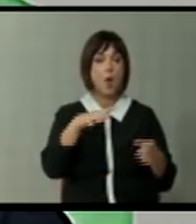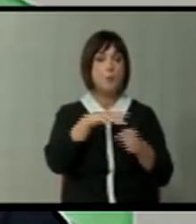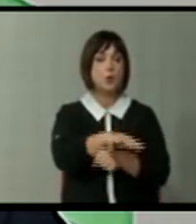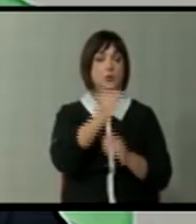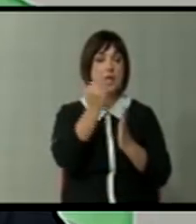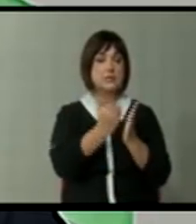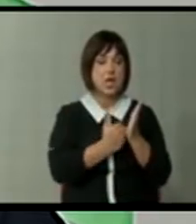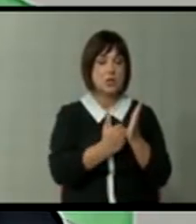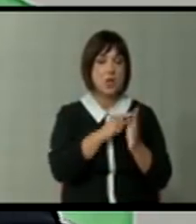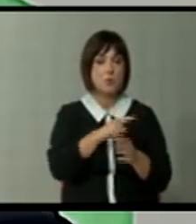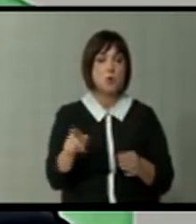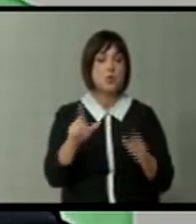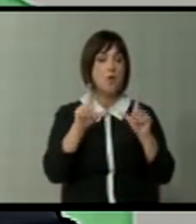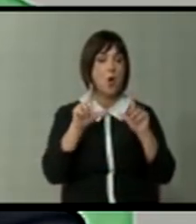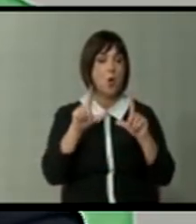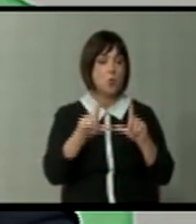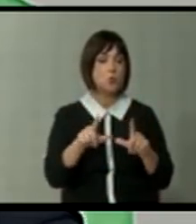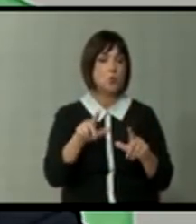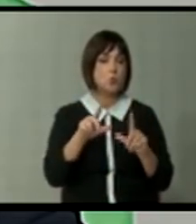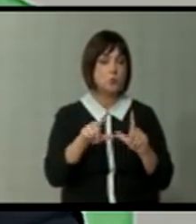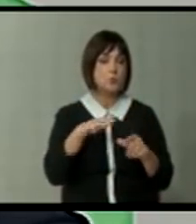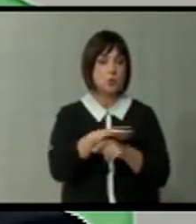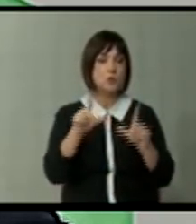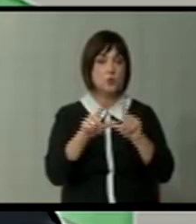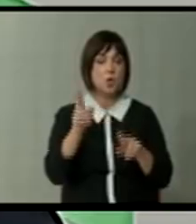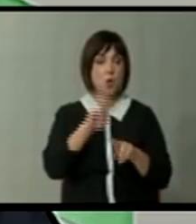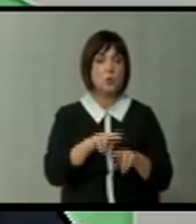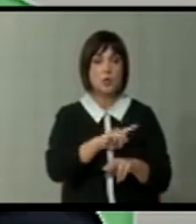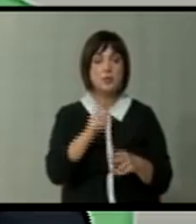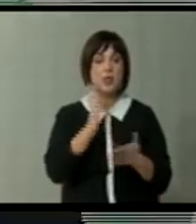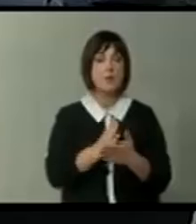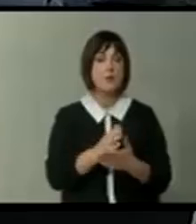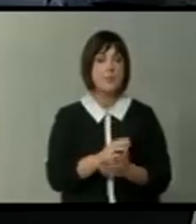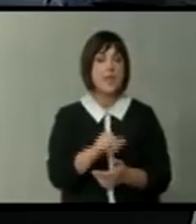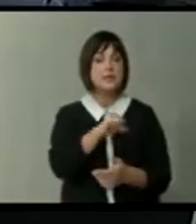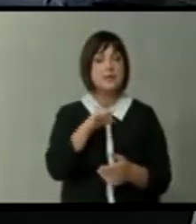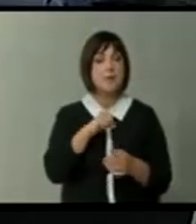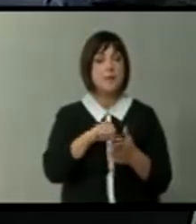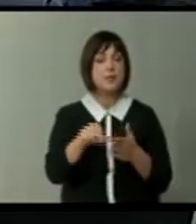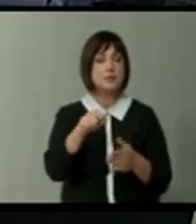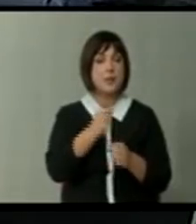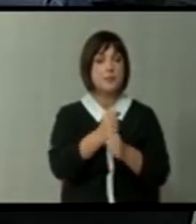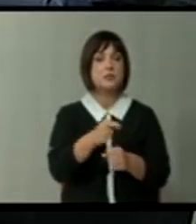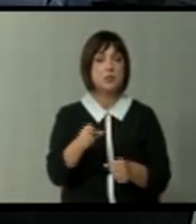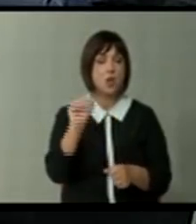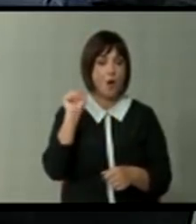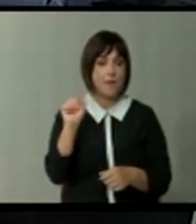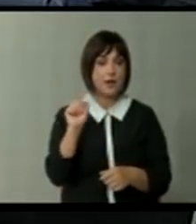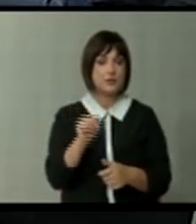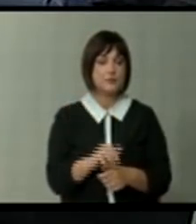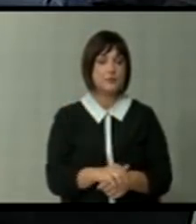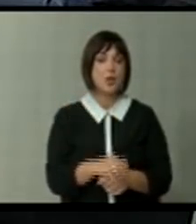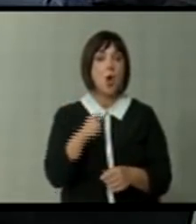закотска и против уставна одлука и тоа не може да функционира во Британија. Ако пратени си на неговата партија Апсолутно.